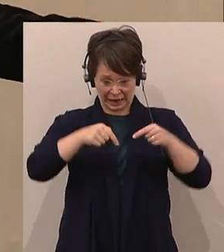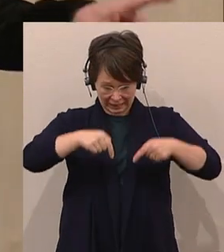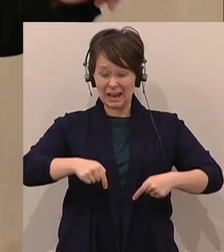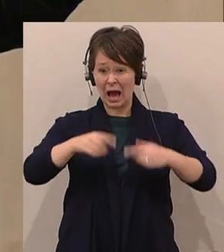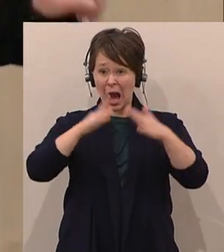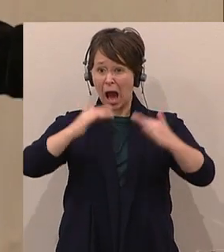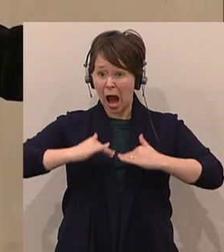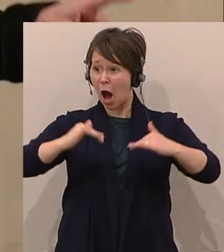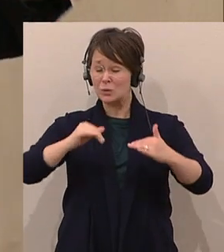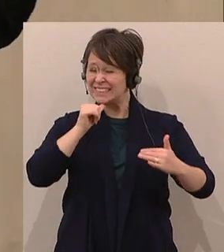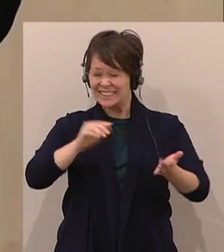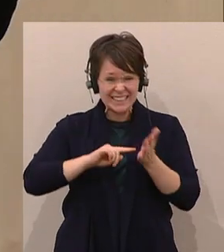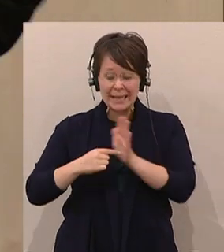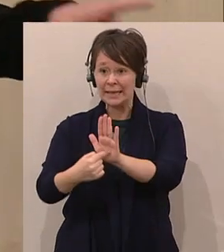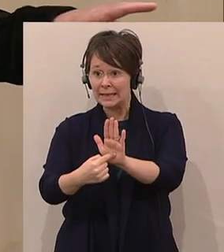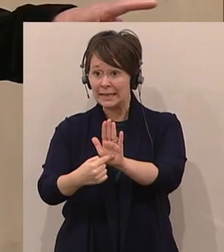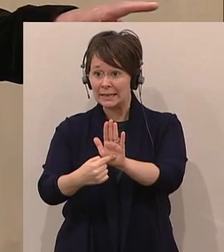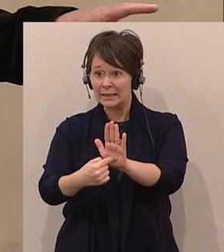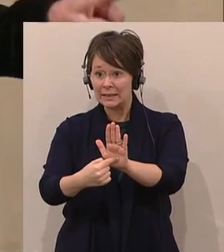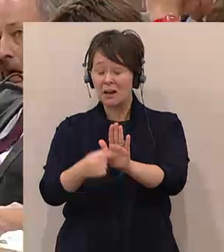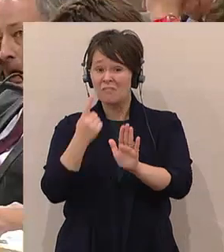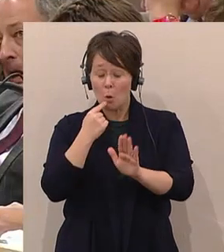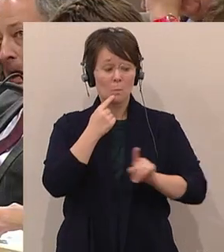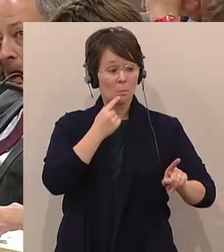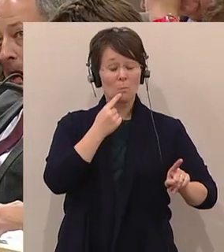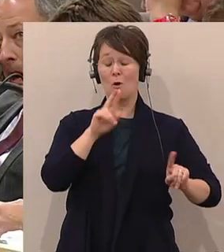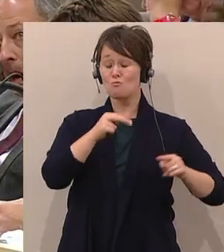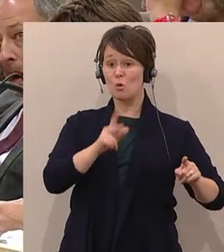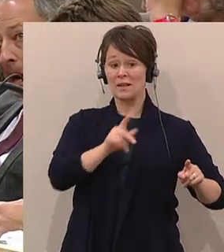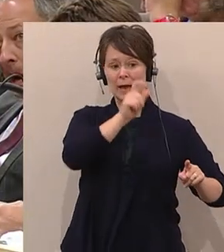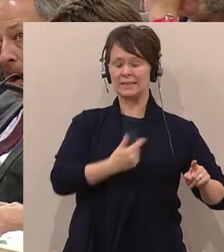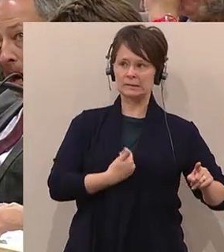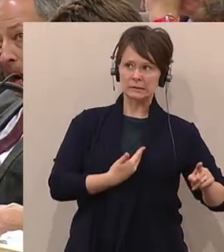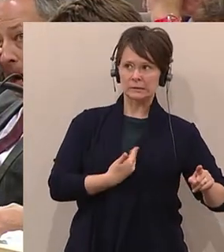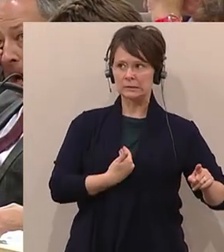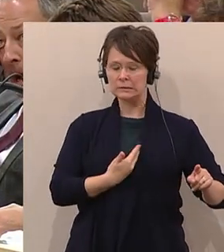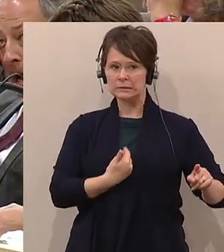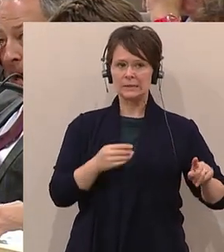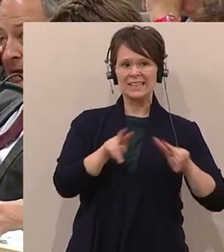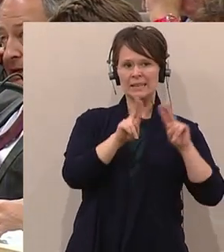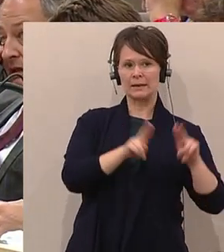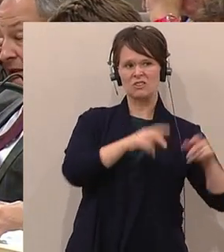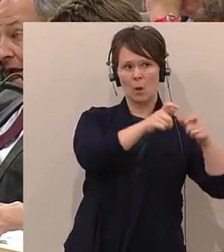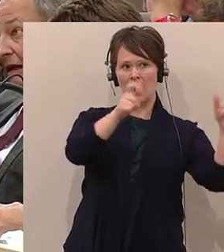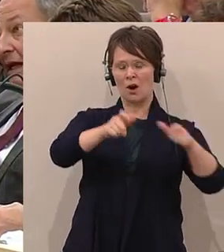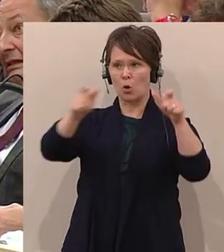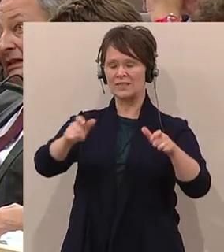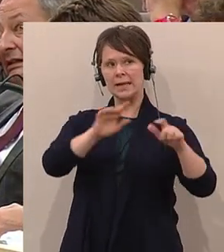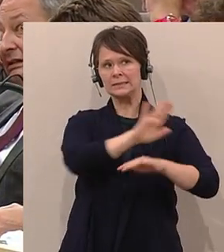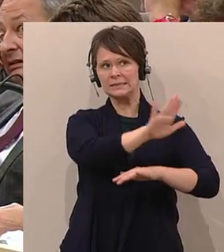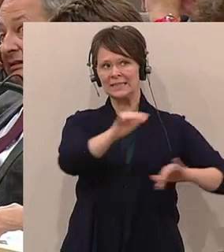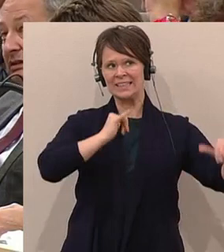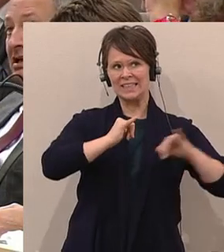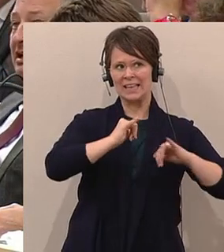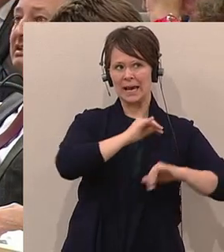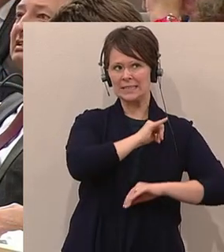weil der Bundeskanzler sich nicht sicher ist, dass die Interessen internationaler Konzerne über die Interessen der